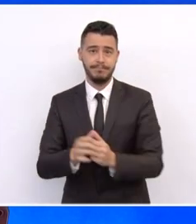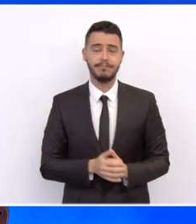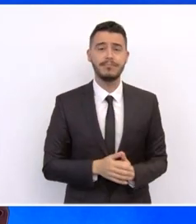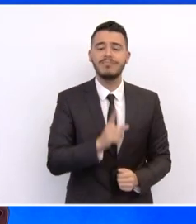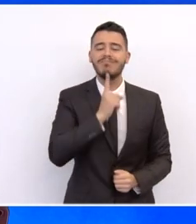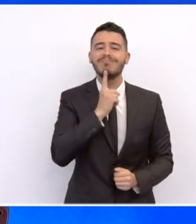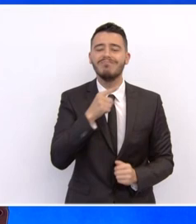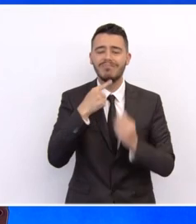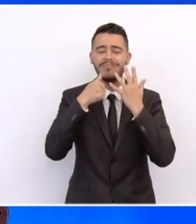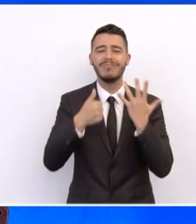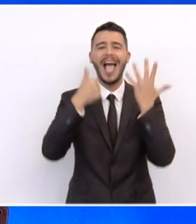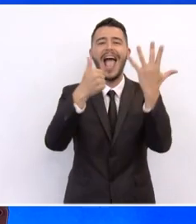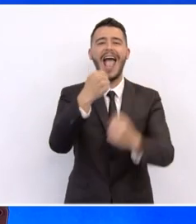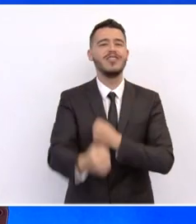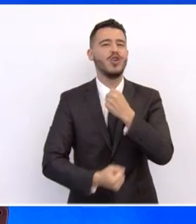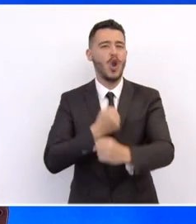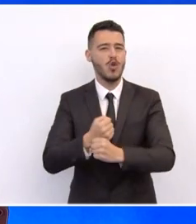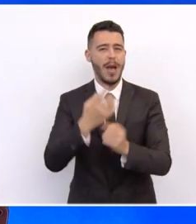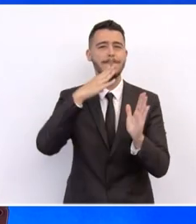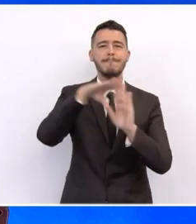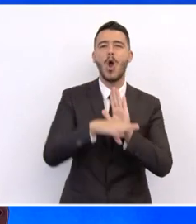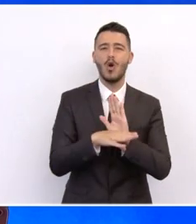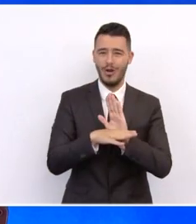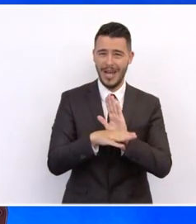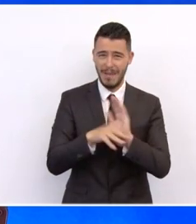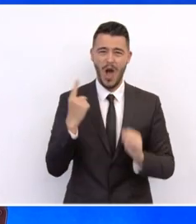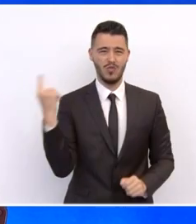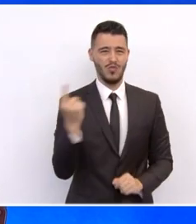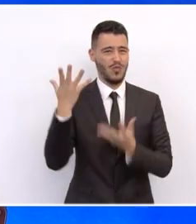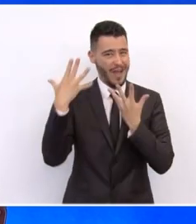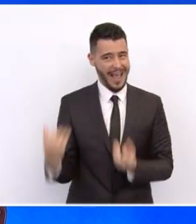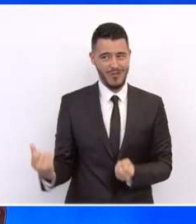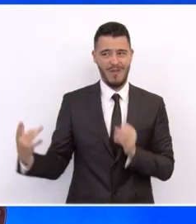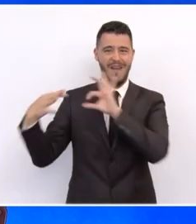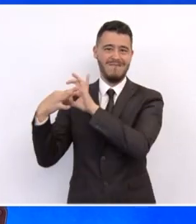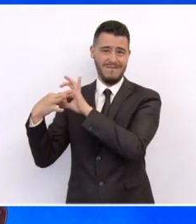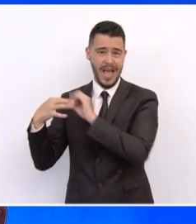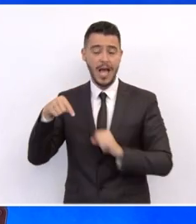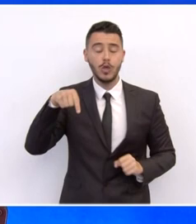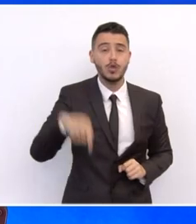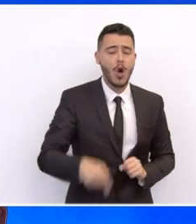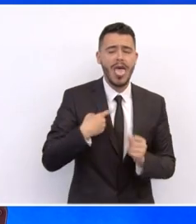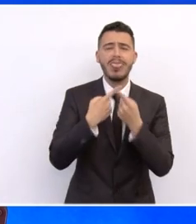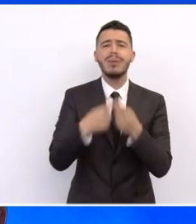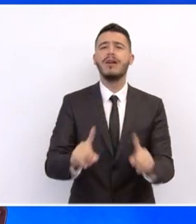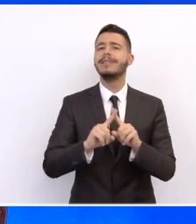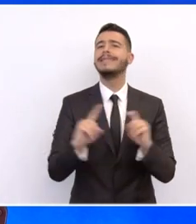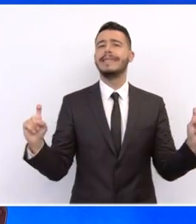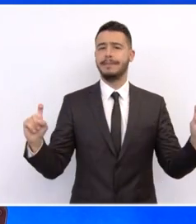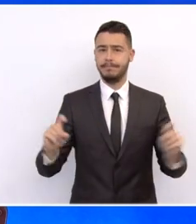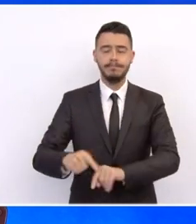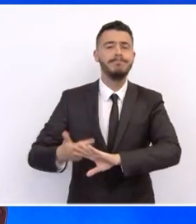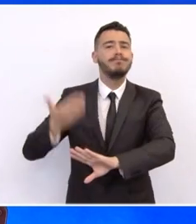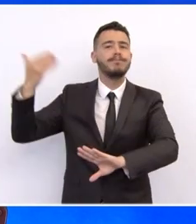σχεδίου από αντίστοιχα προγράμματα του παρελθόντος. Η βασική διαφορά είναι ότι έως σήμερα πρώτα εξασφαλίζαμε τα ευρωπαϊκά χρήματα